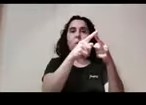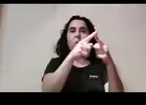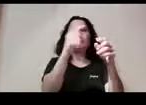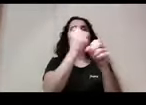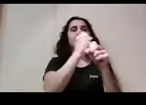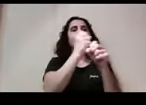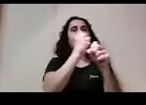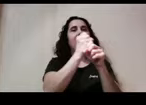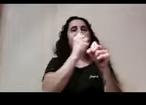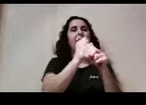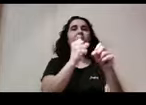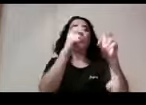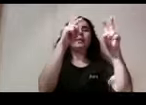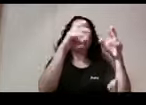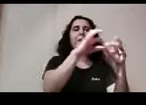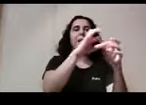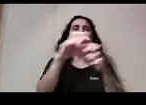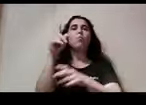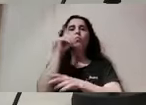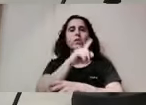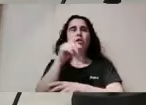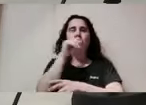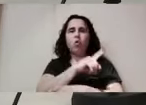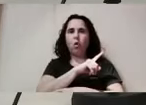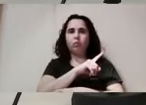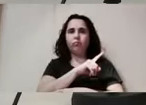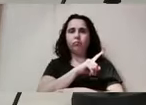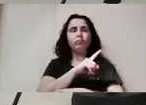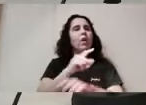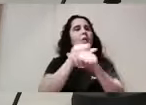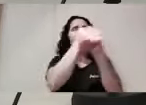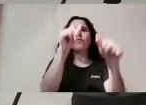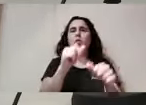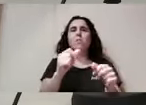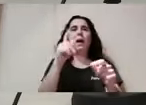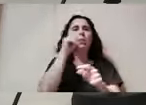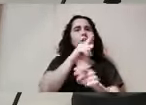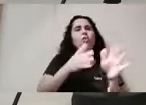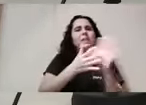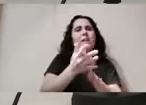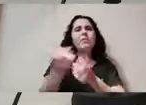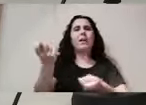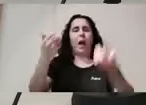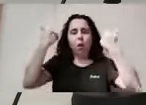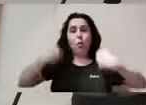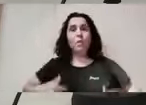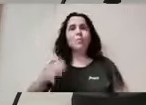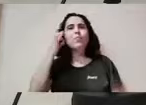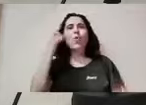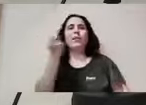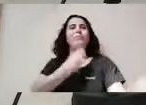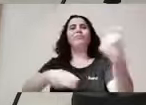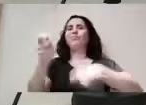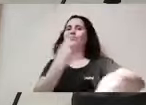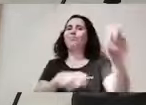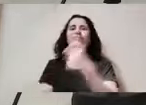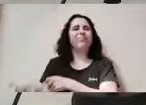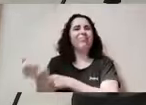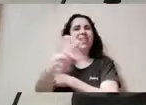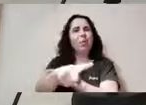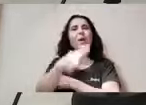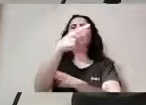vol treballar el que és la prostitució, com la mercantilització de les coses de les dones,